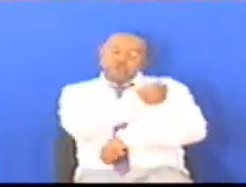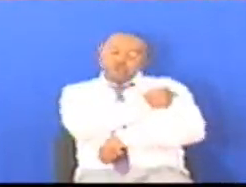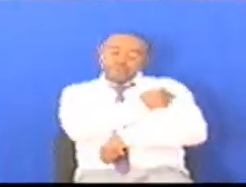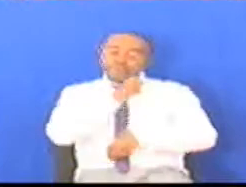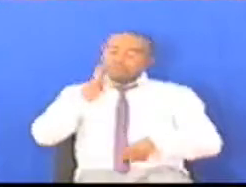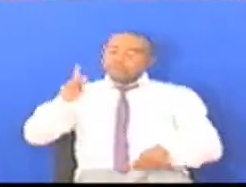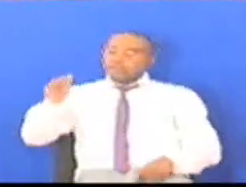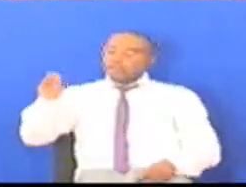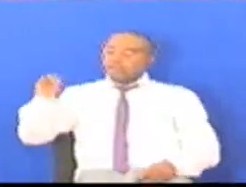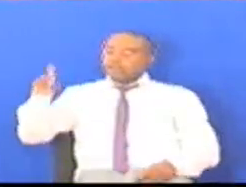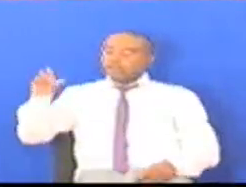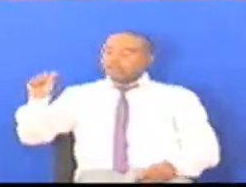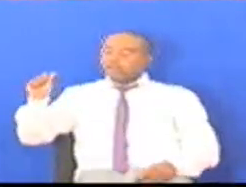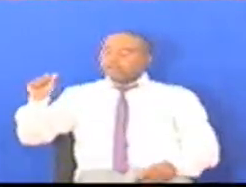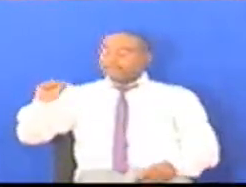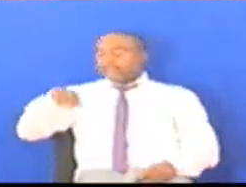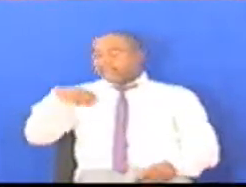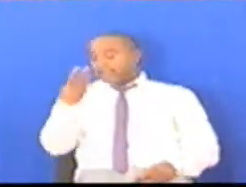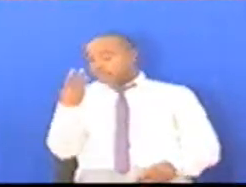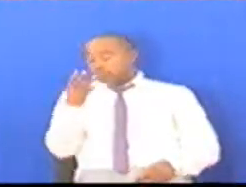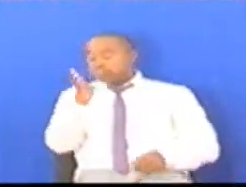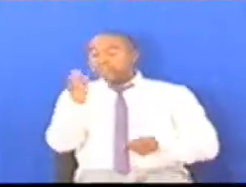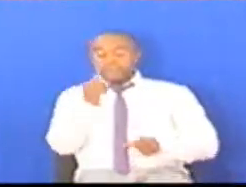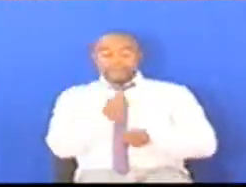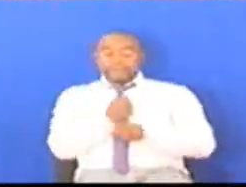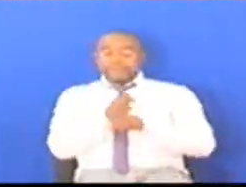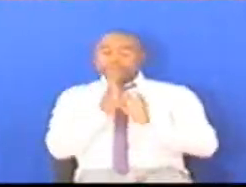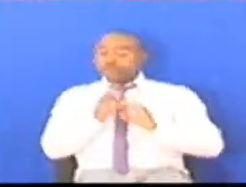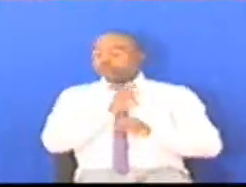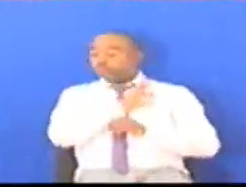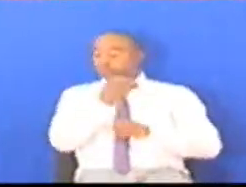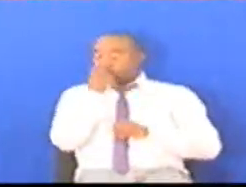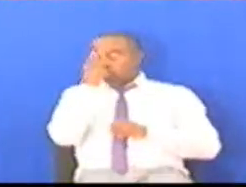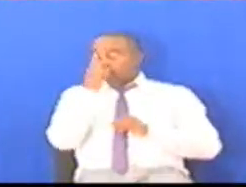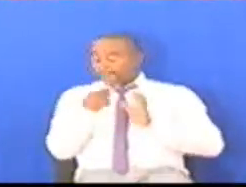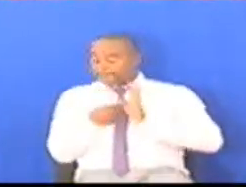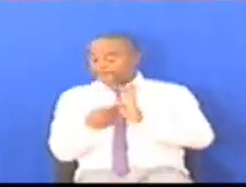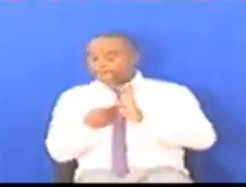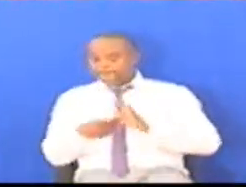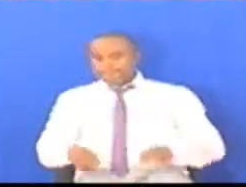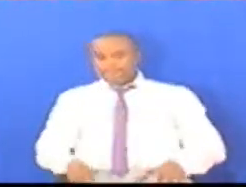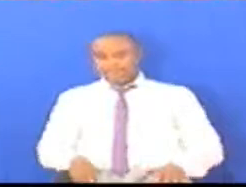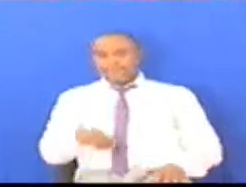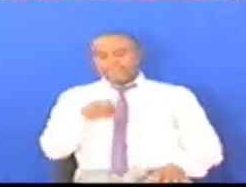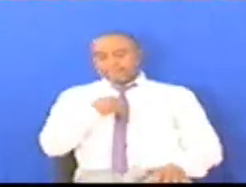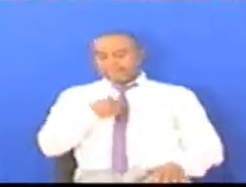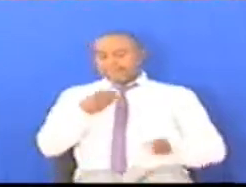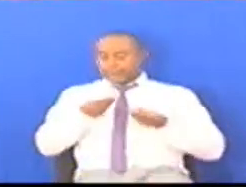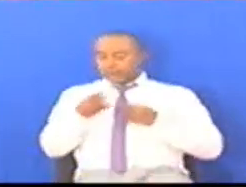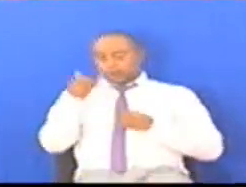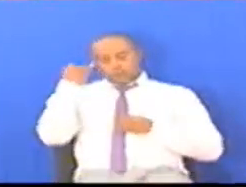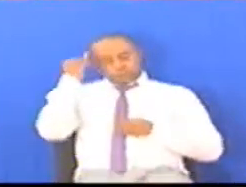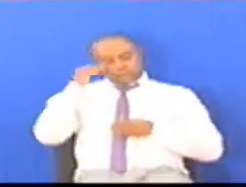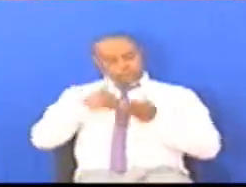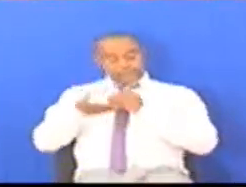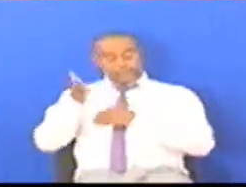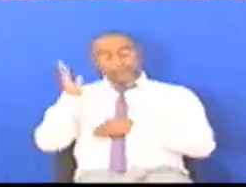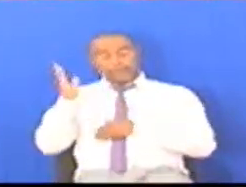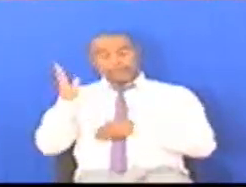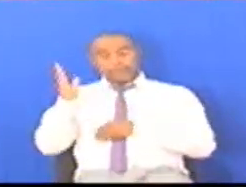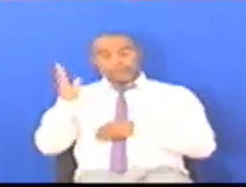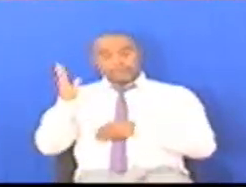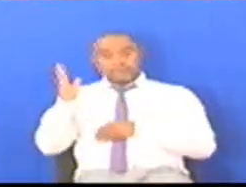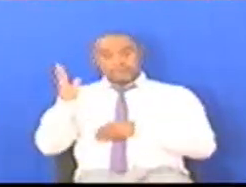Na kazi Nzuri Zime Onekana Ushauri Ushauri Wangu Kwa serikali Ushauri